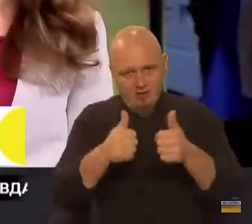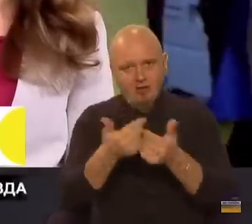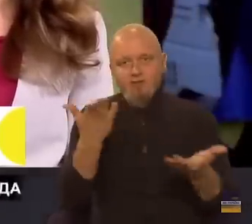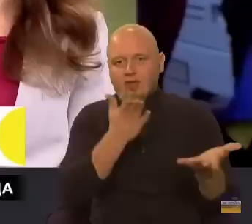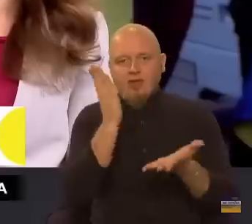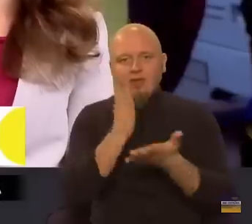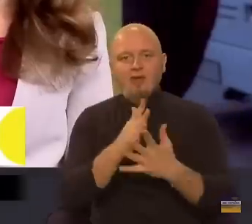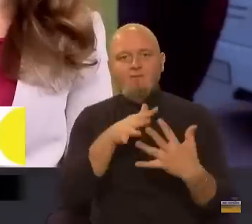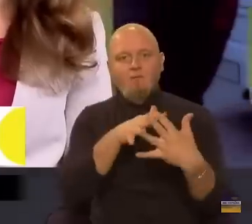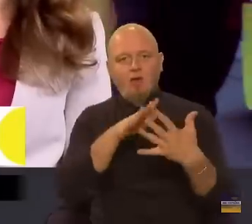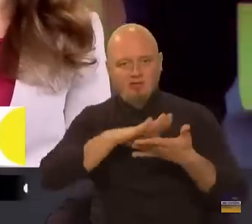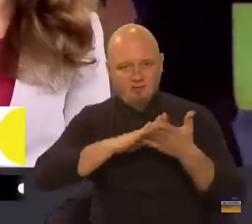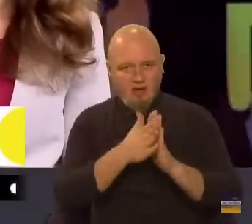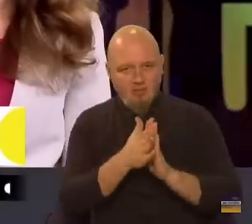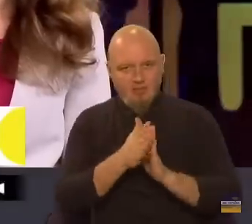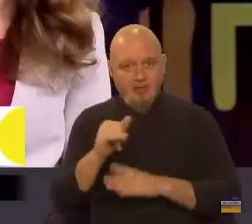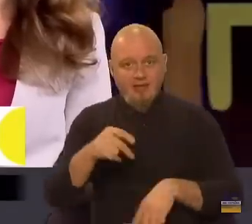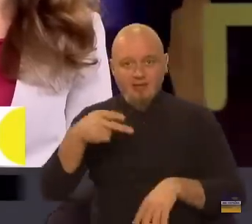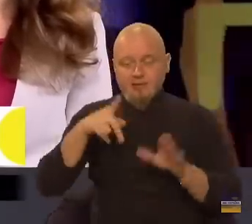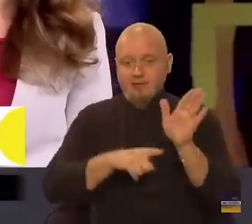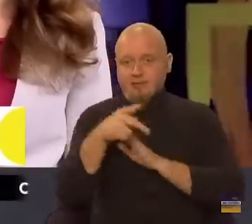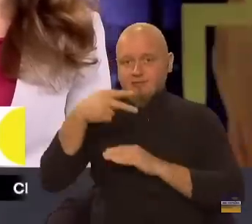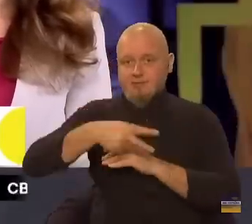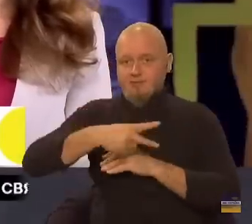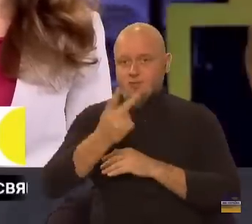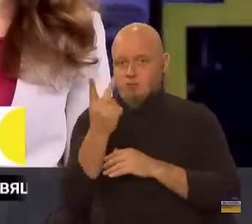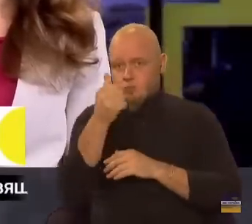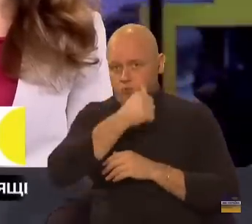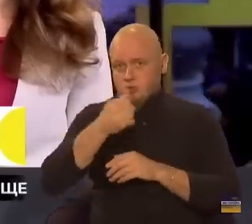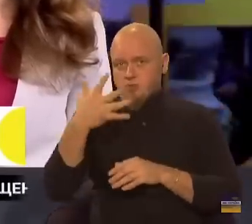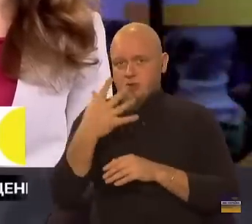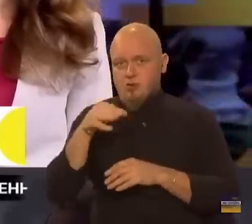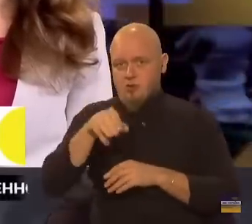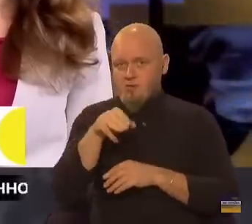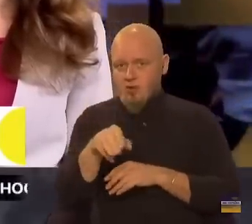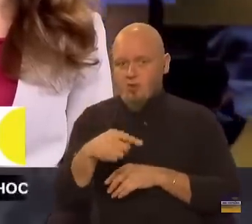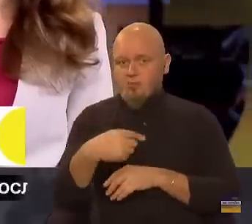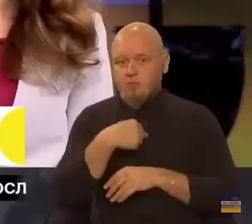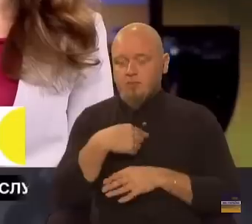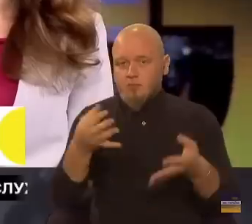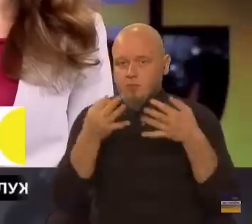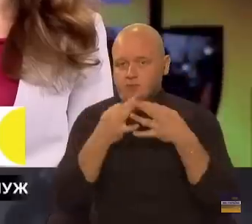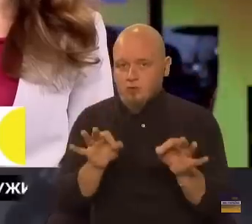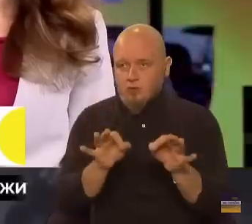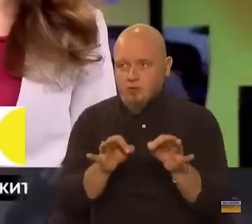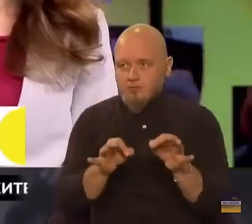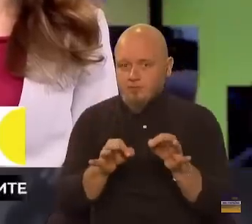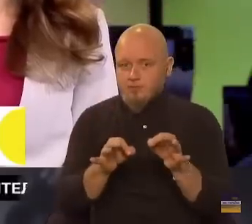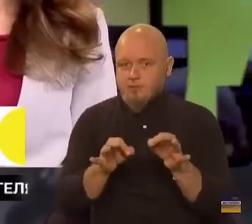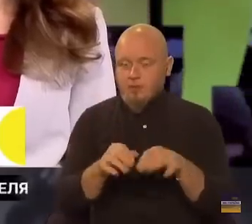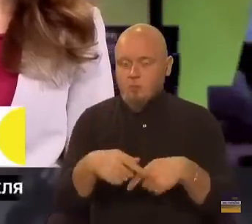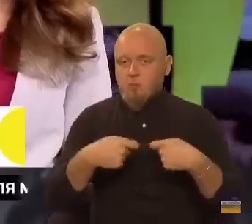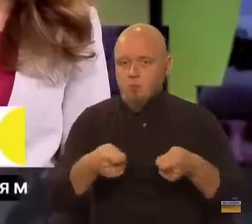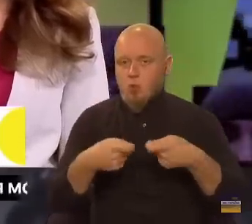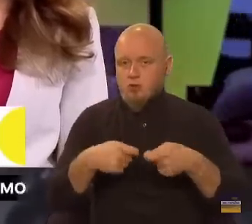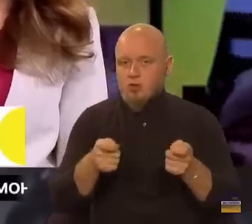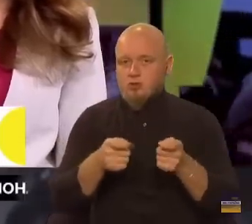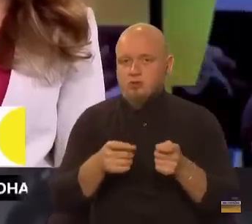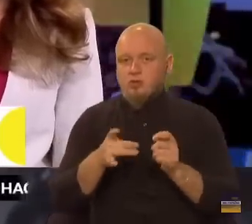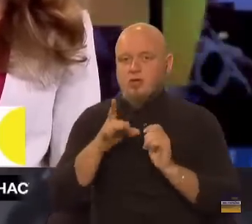є воєнний стан. І в 2022 році, 5 травня, ми дозволили продаж